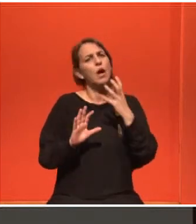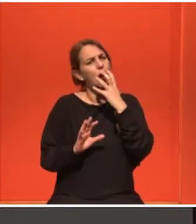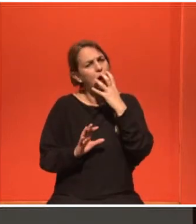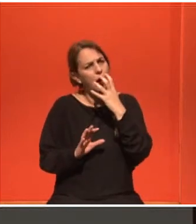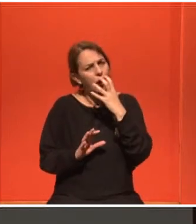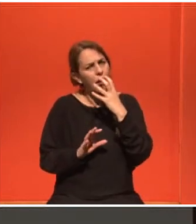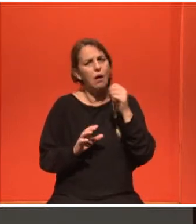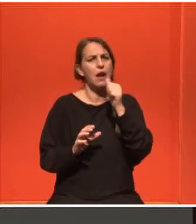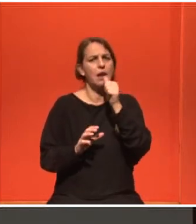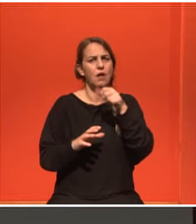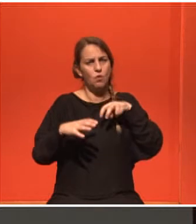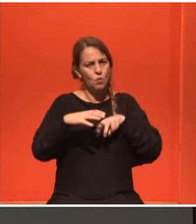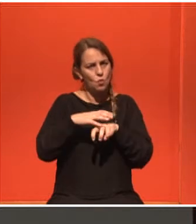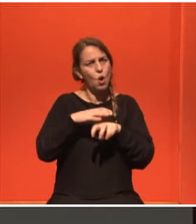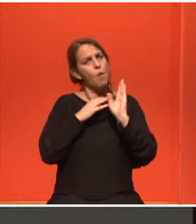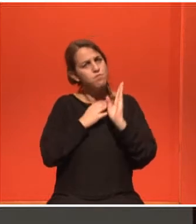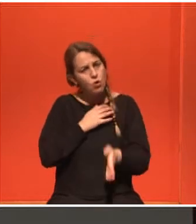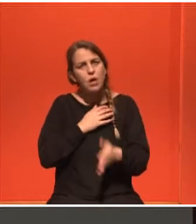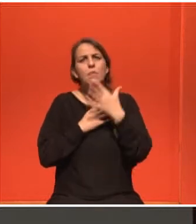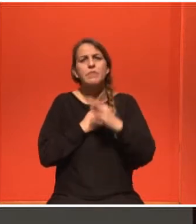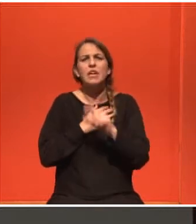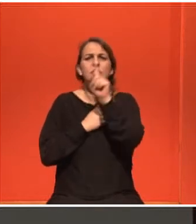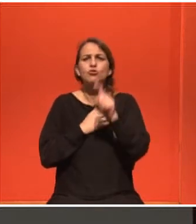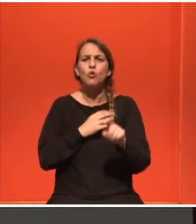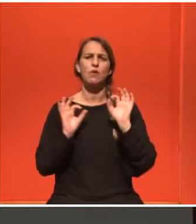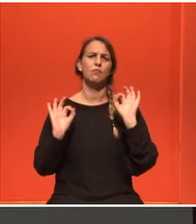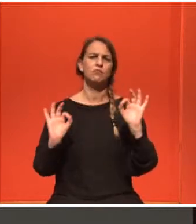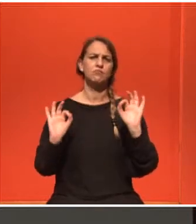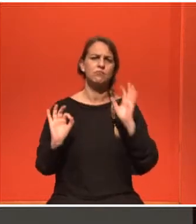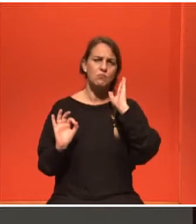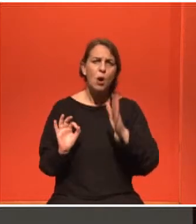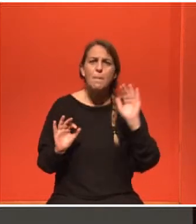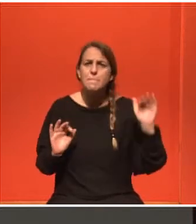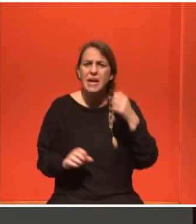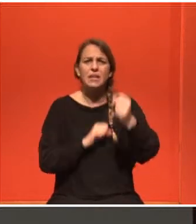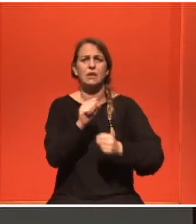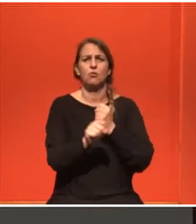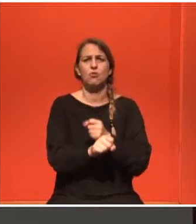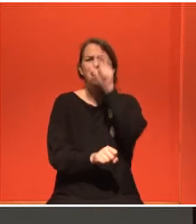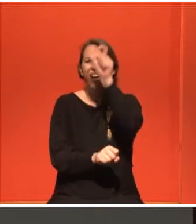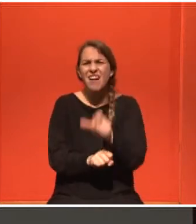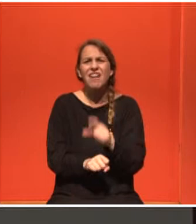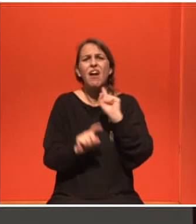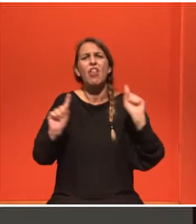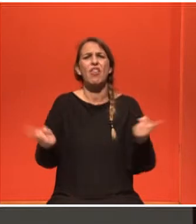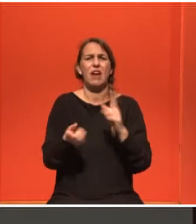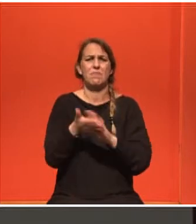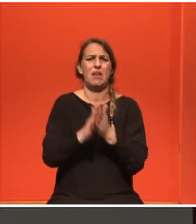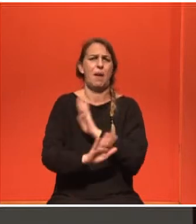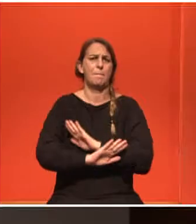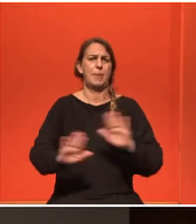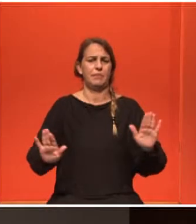ζήσει φυσιολογικότατα τη ζωή της. Έχουν περάσει πια αρκετά χρόνια και είναι θεραπευμένοι ουσιαστικά από τον καρκίνο του μαστού.